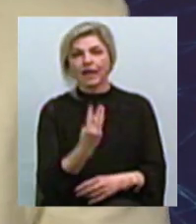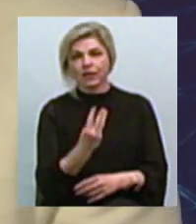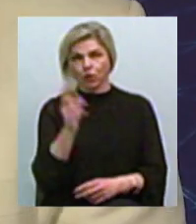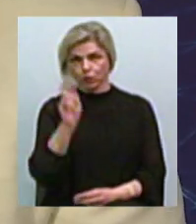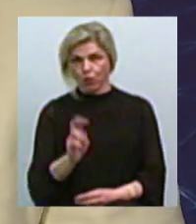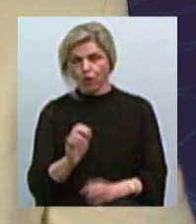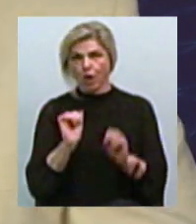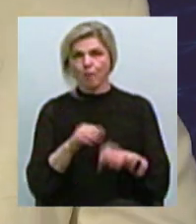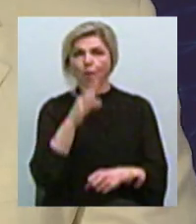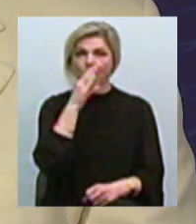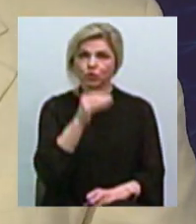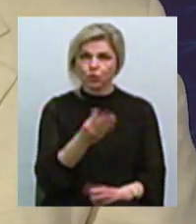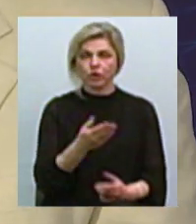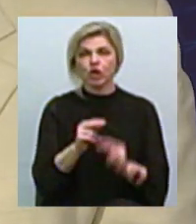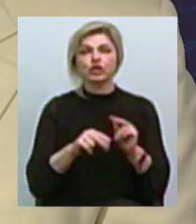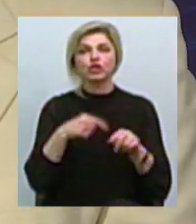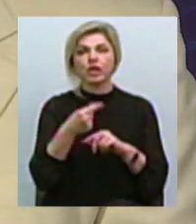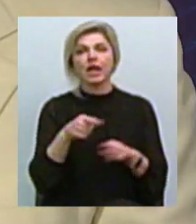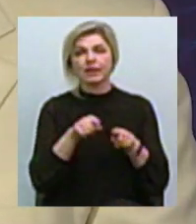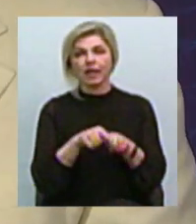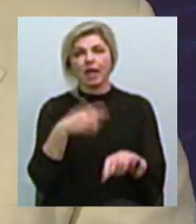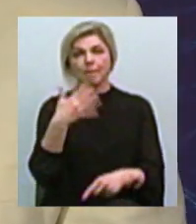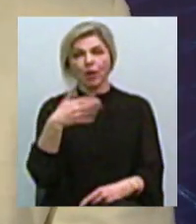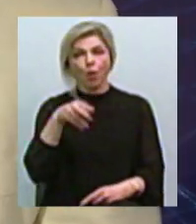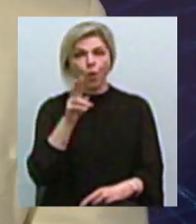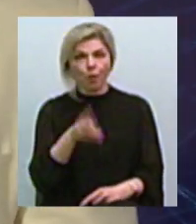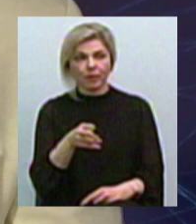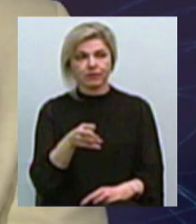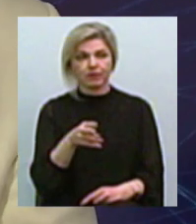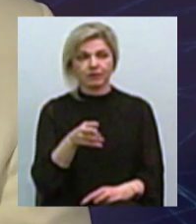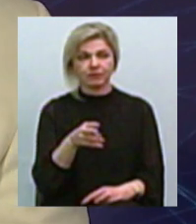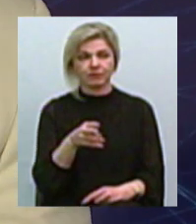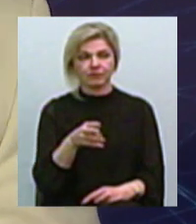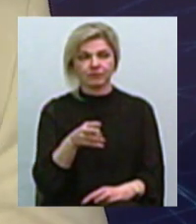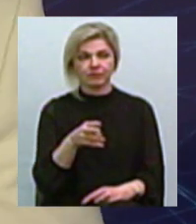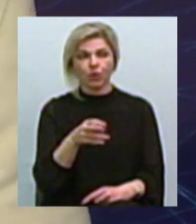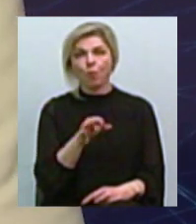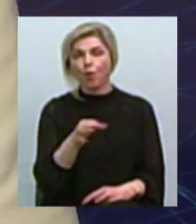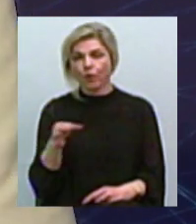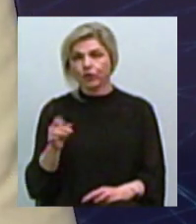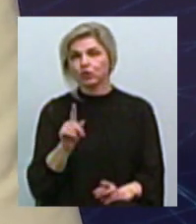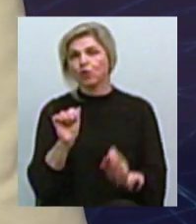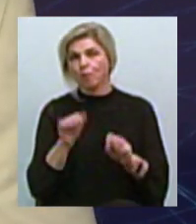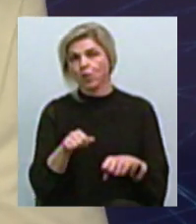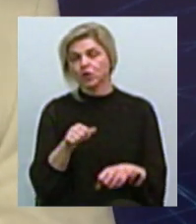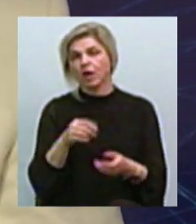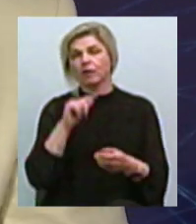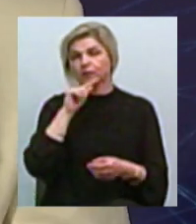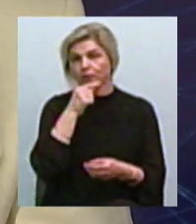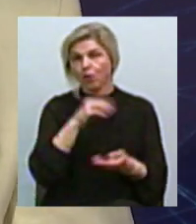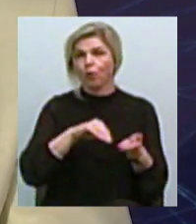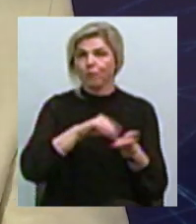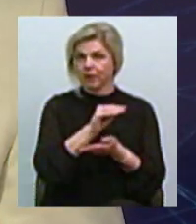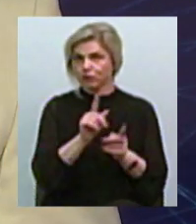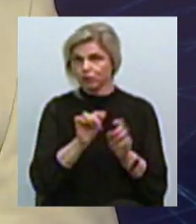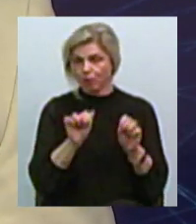приїхати у маршрутці, через декілько таких 50-копійчаних монет можна було щось там купити І дуже